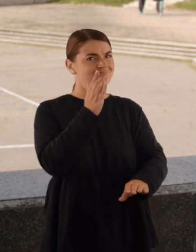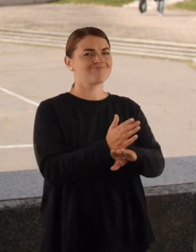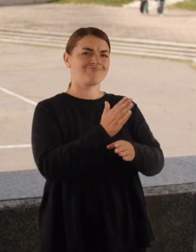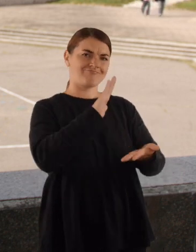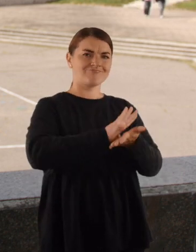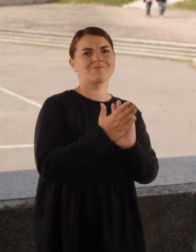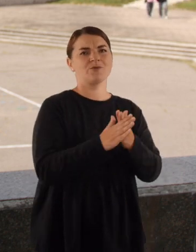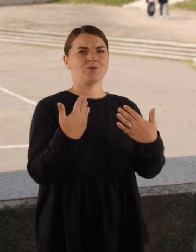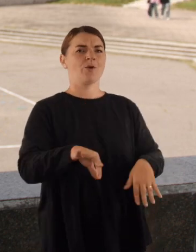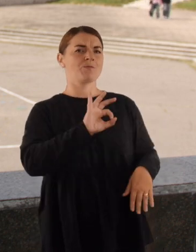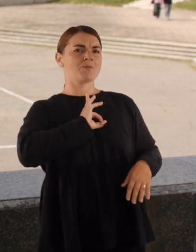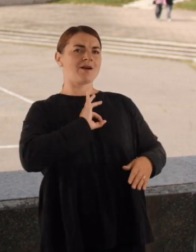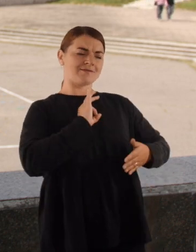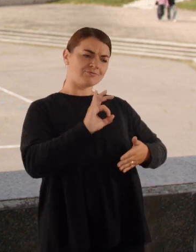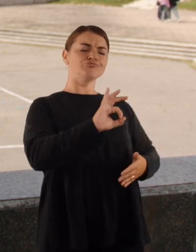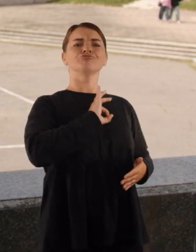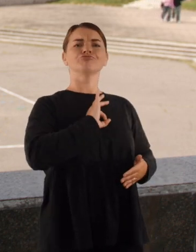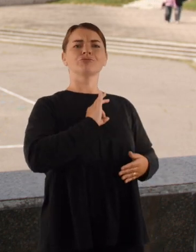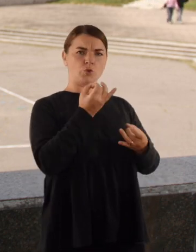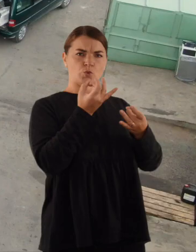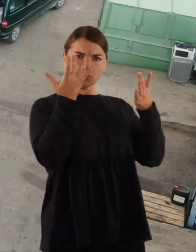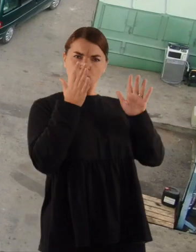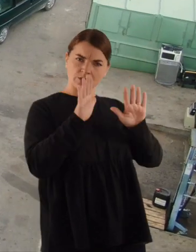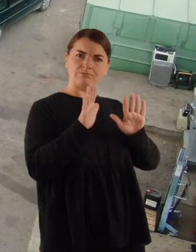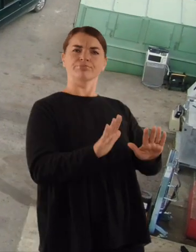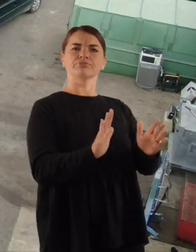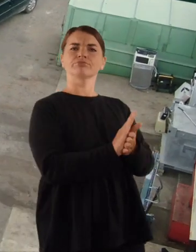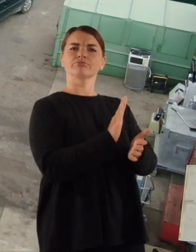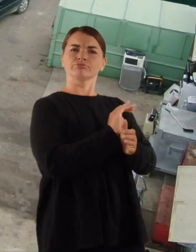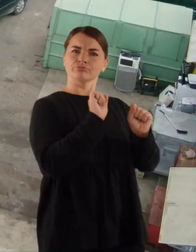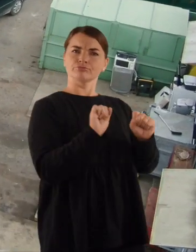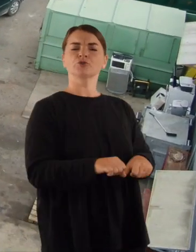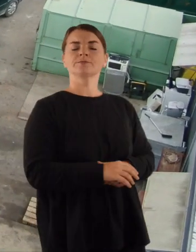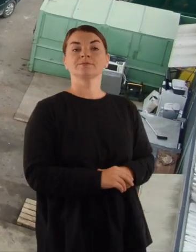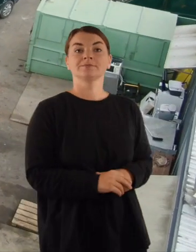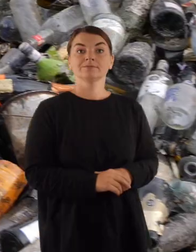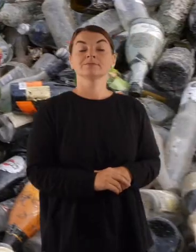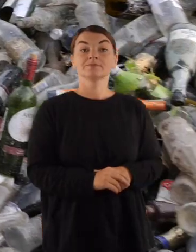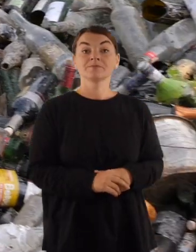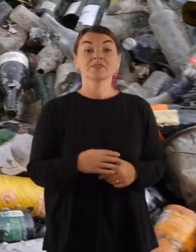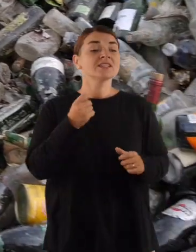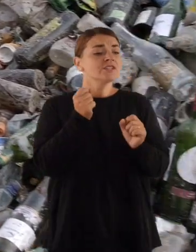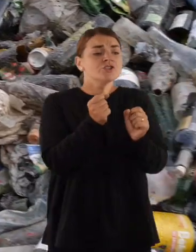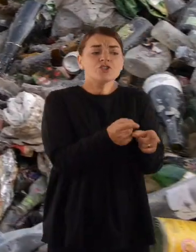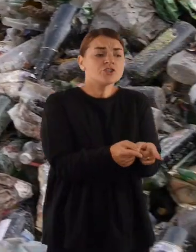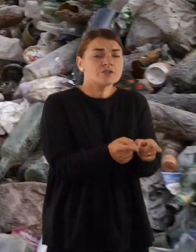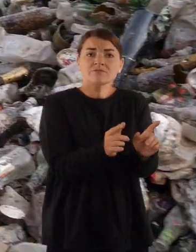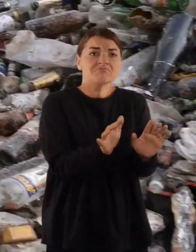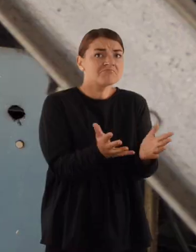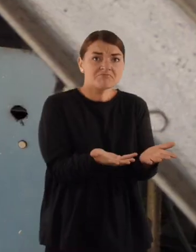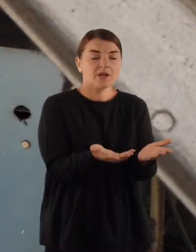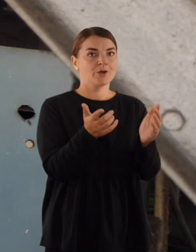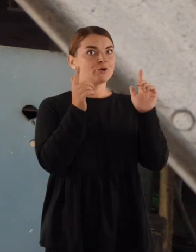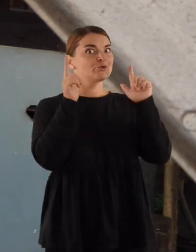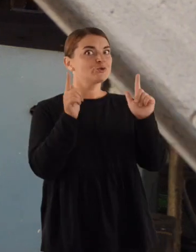savo užsigabinti medalį. Aš esu kultūringas. Mes turim iš tiesų suprasti, kad tai, ką mes išmetam, realiai